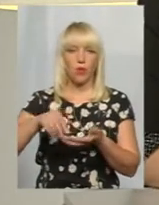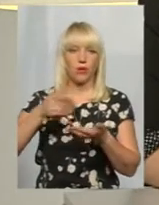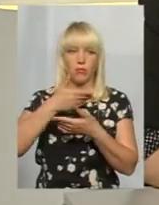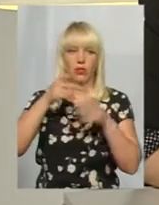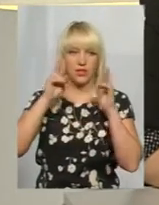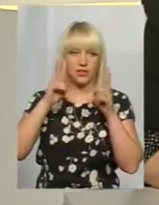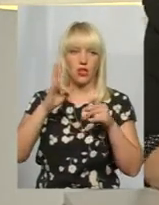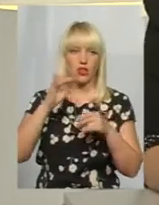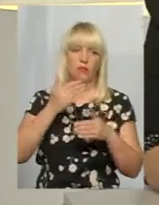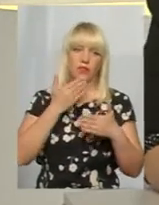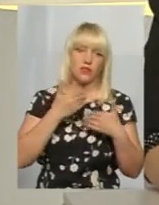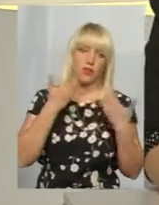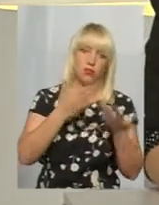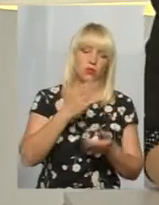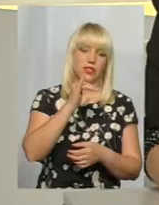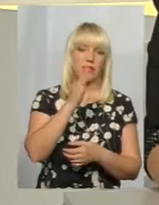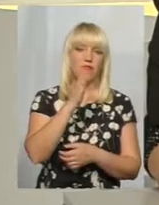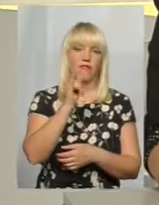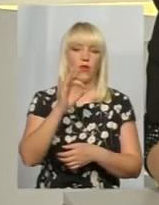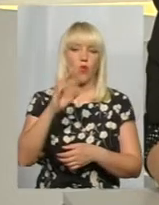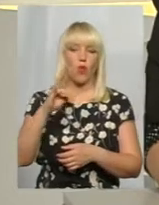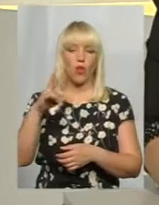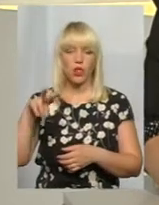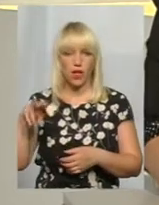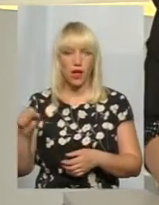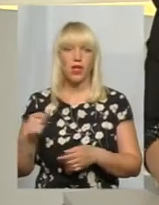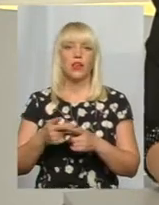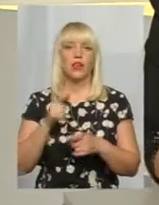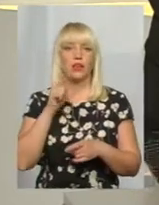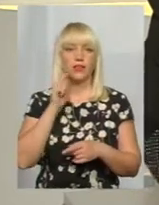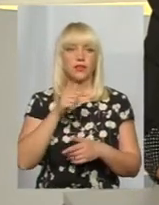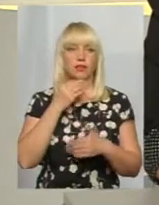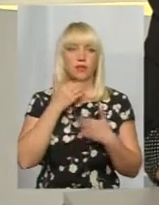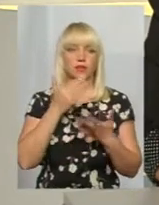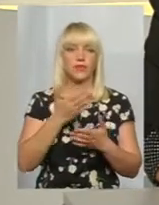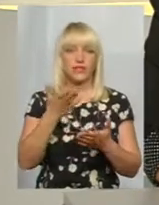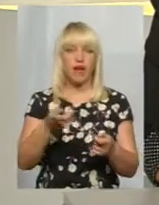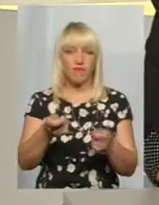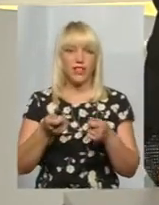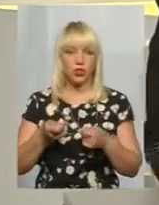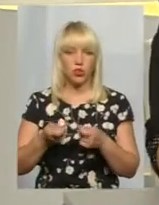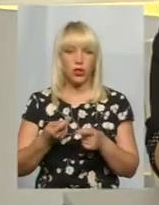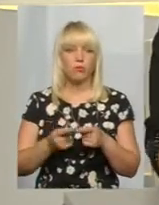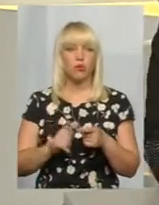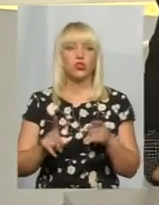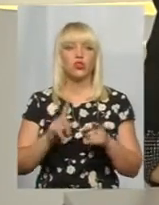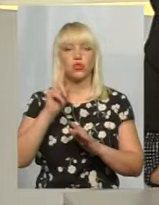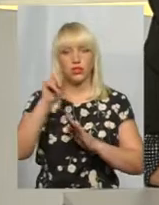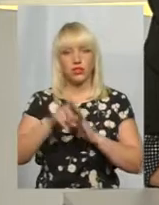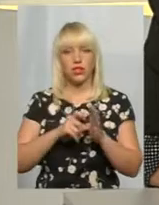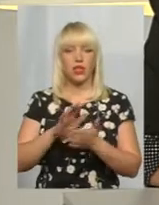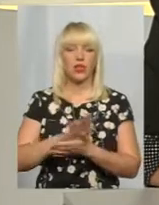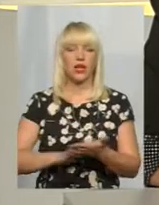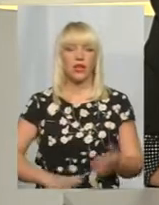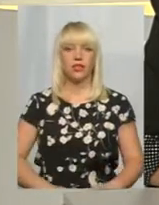аптеку «Комунальну Віола», поспілкувалися з її завідочкою Ольгою Кадуцькою. Про те, що ми дізнались, далі у